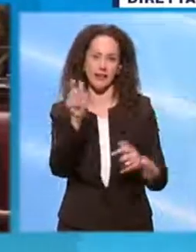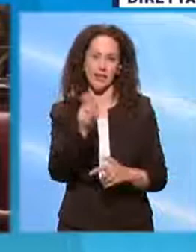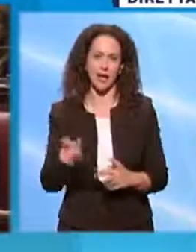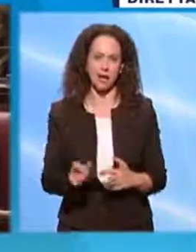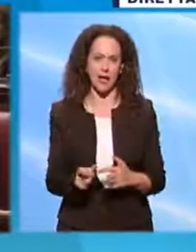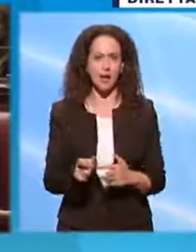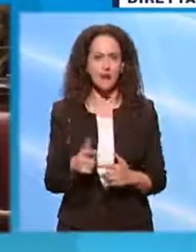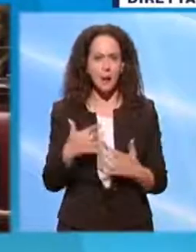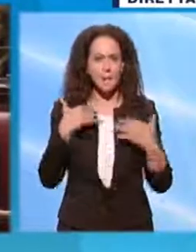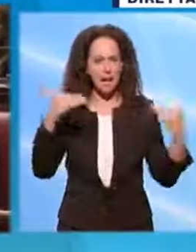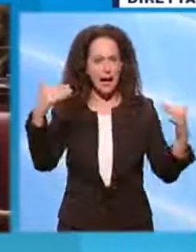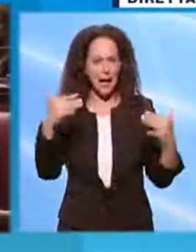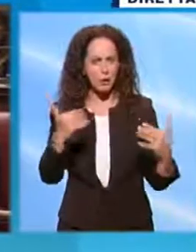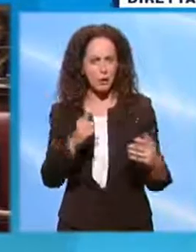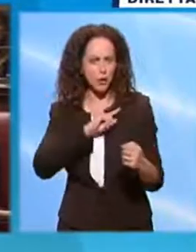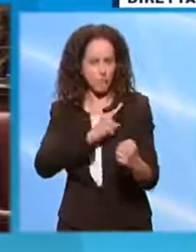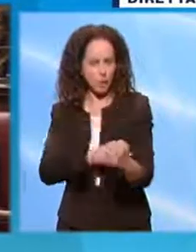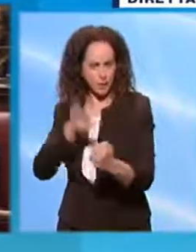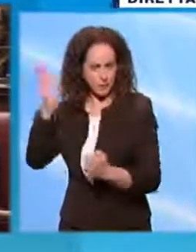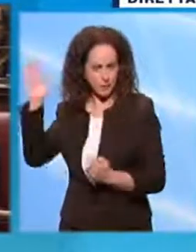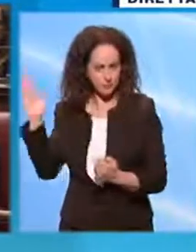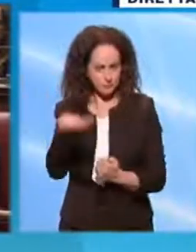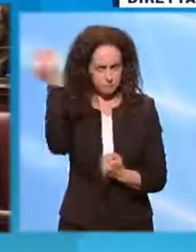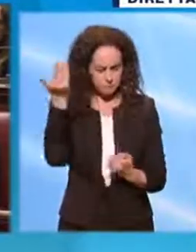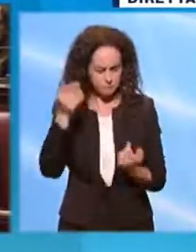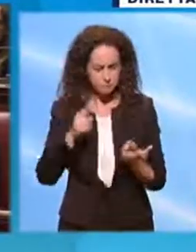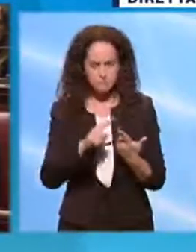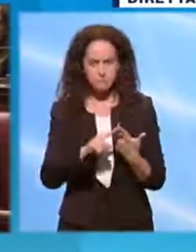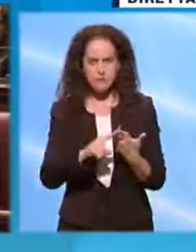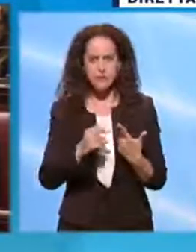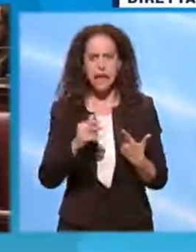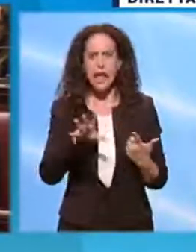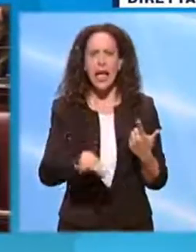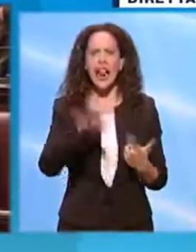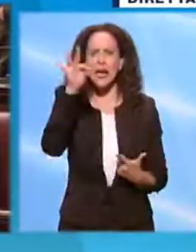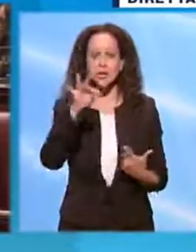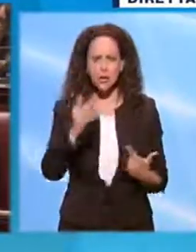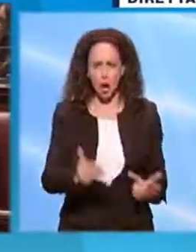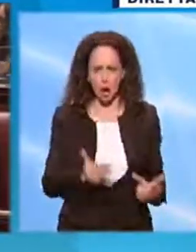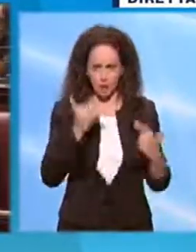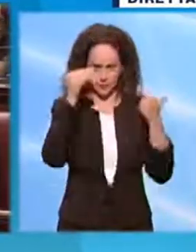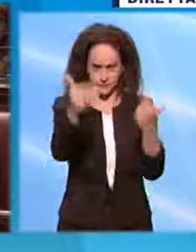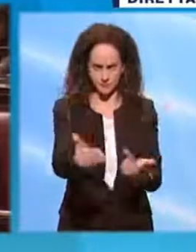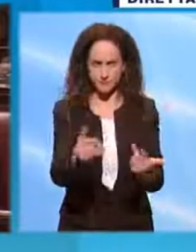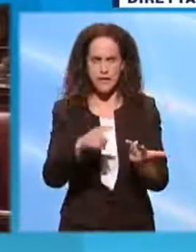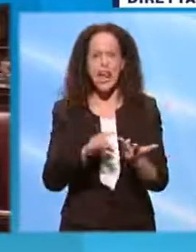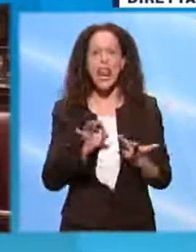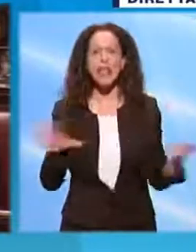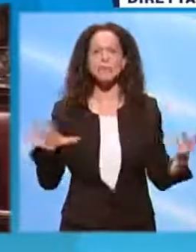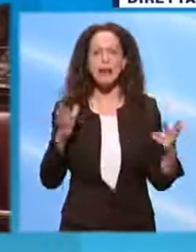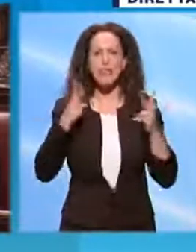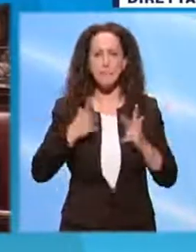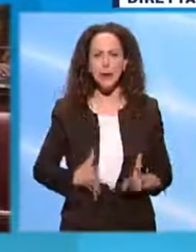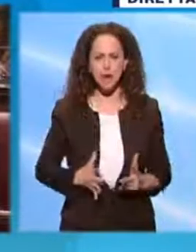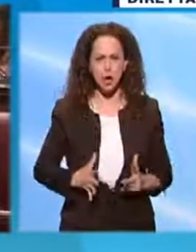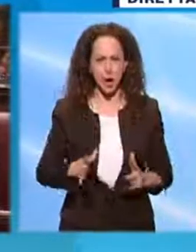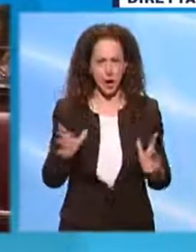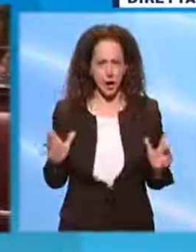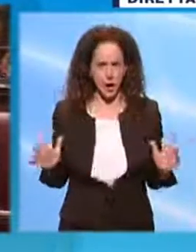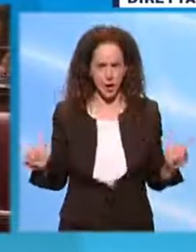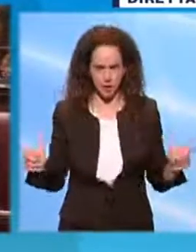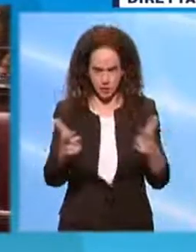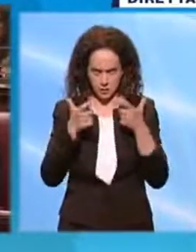esautorato il Parlamento. Avete rinviato le elezioni. Avete sospeso le libertà personali. State